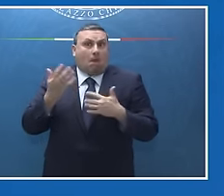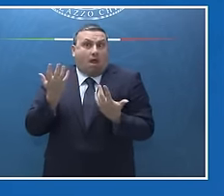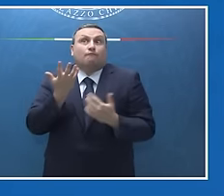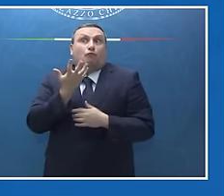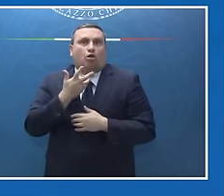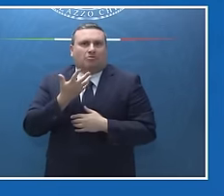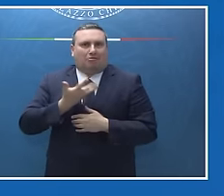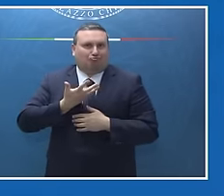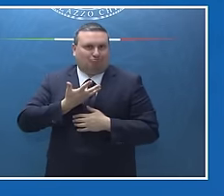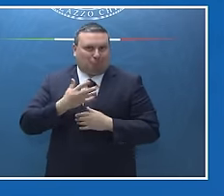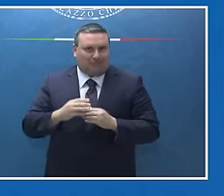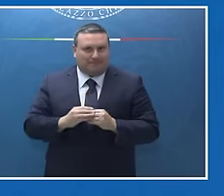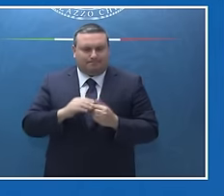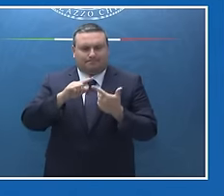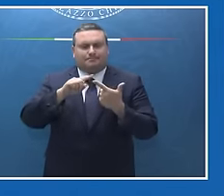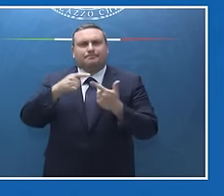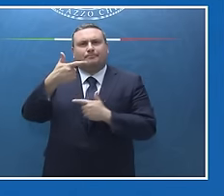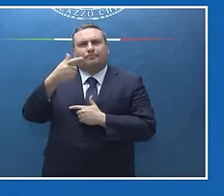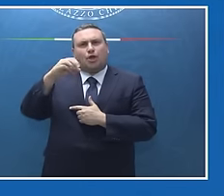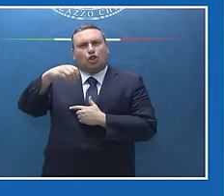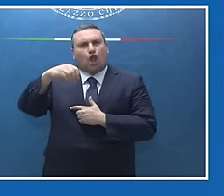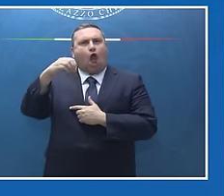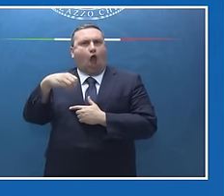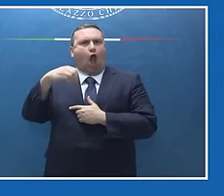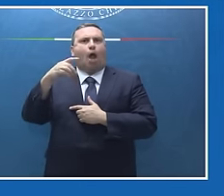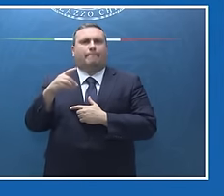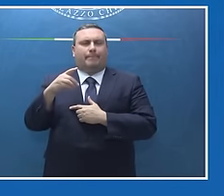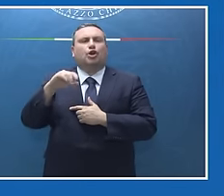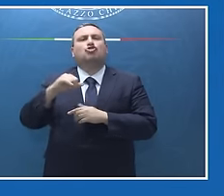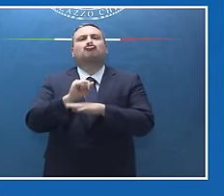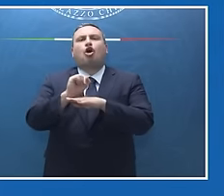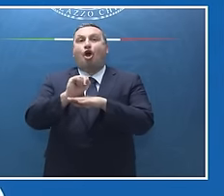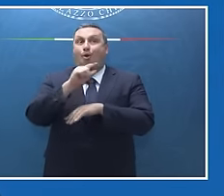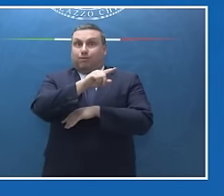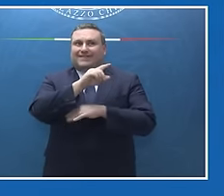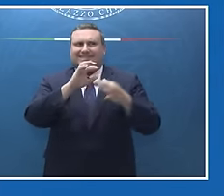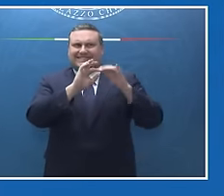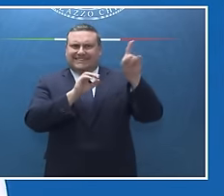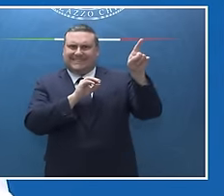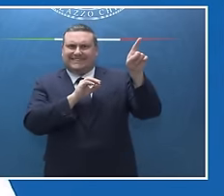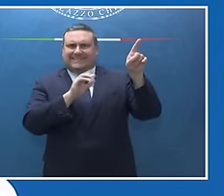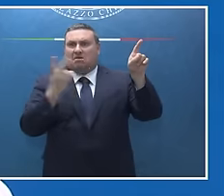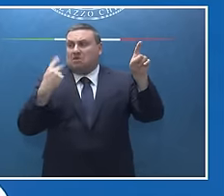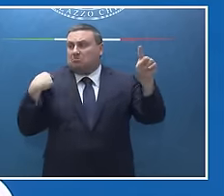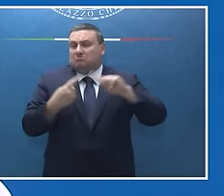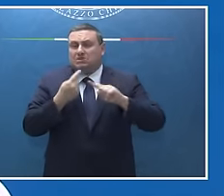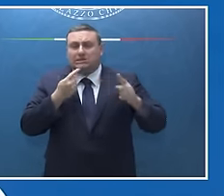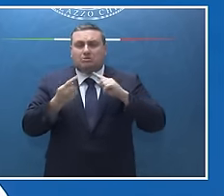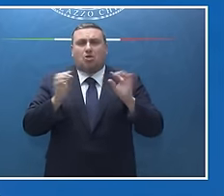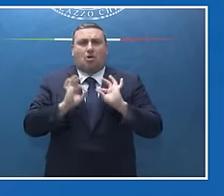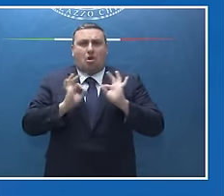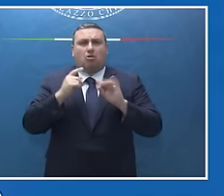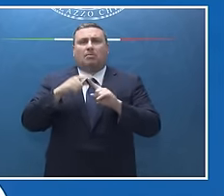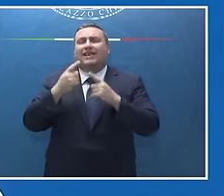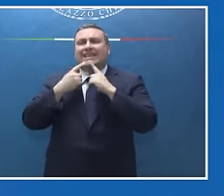tema dei top job, noi per ora non ne abbiamo parlato. Io ho letto su questo le dichiarazioni del Ministro